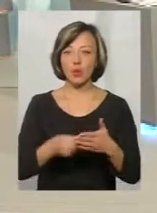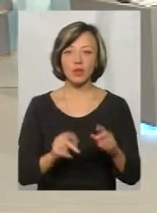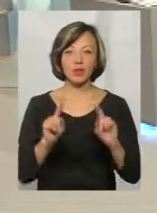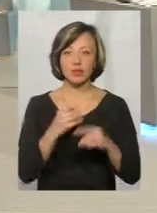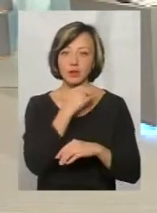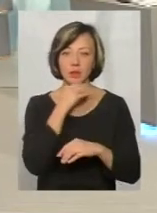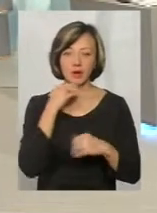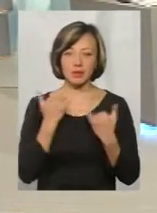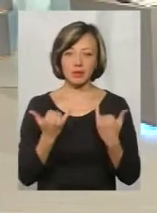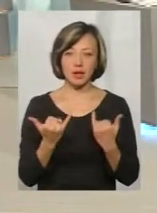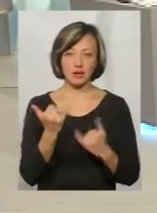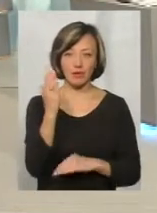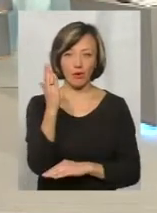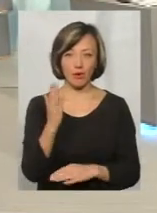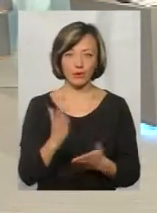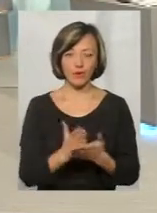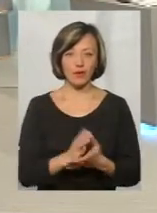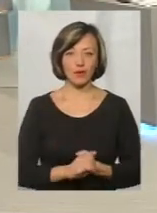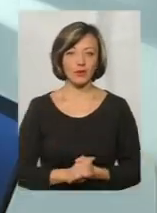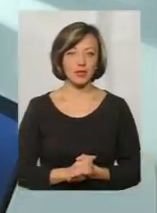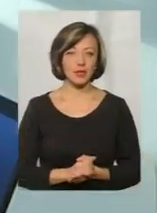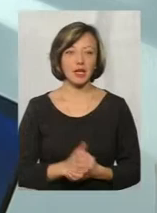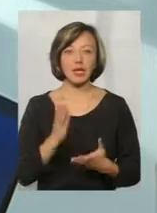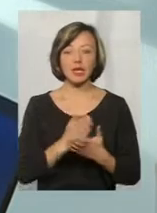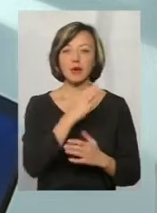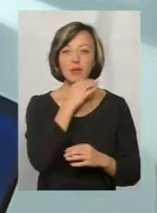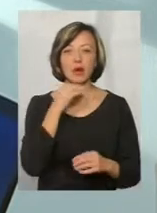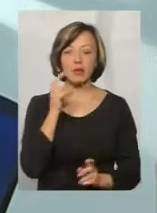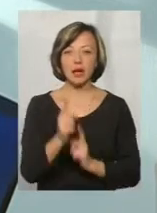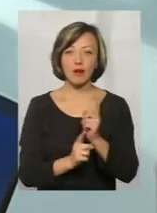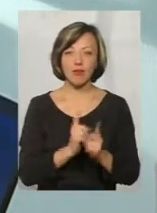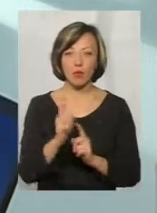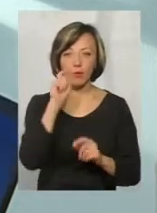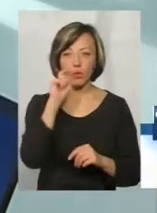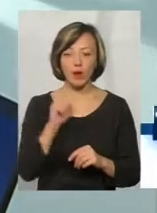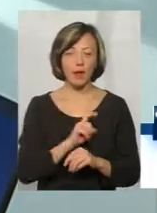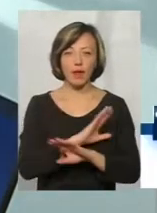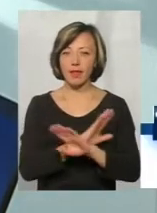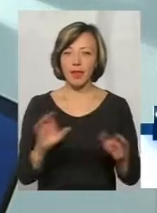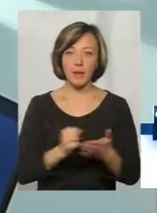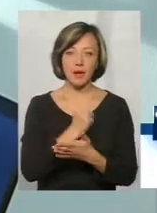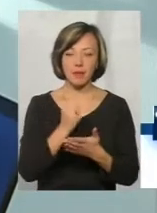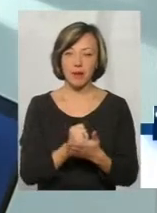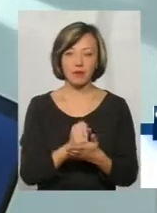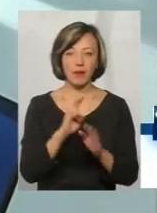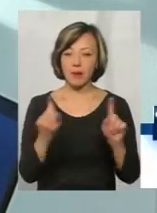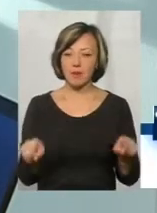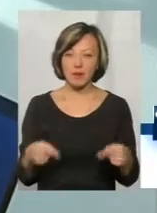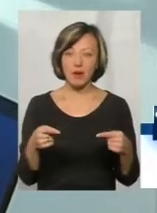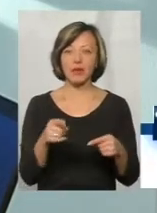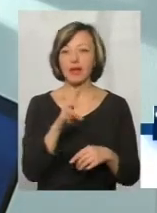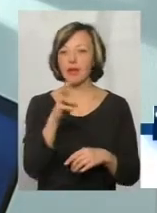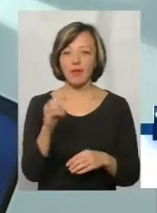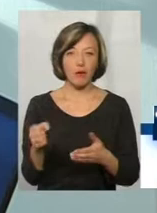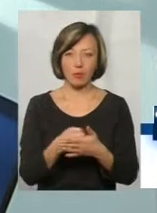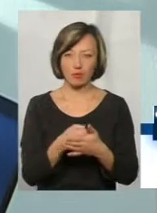наразі проголосовано. Є багато реформ, які в Україні не приймаються, не піднімаються і